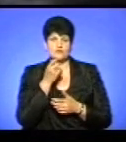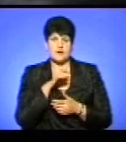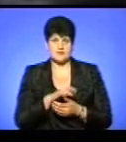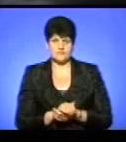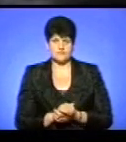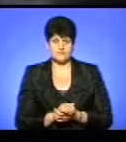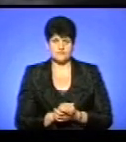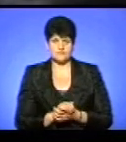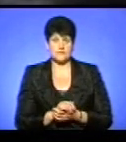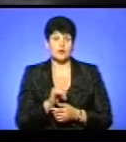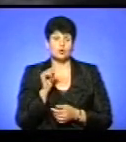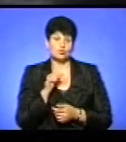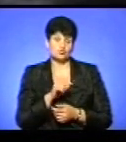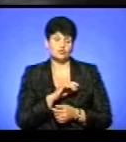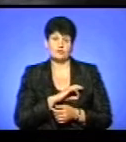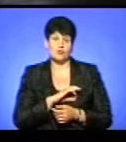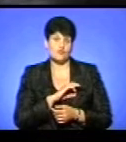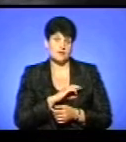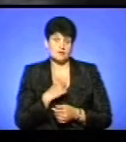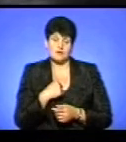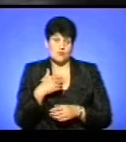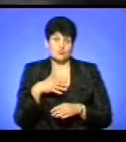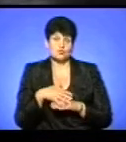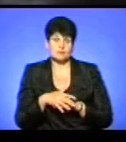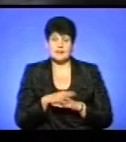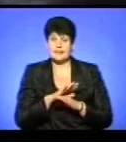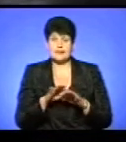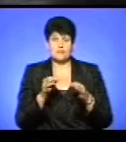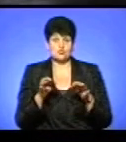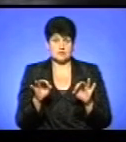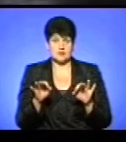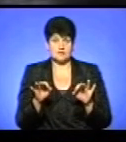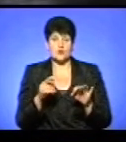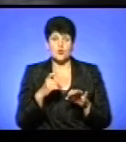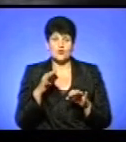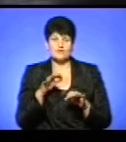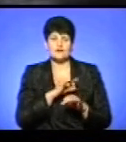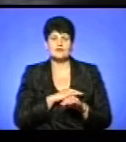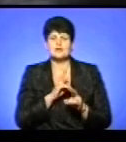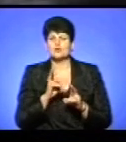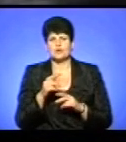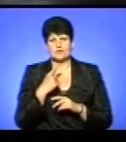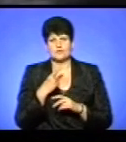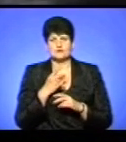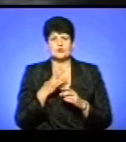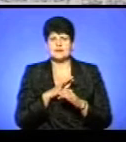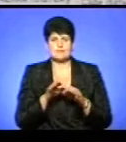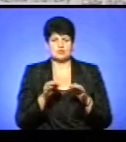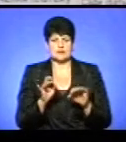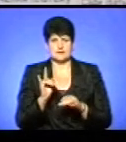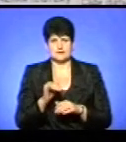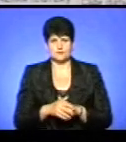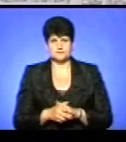Тому вихователь, я так розумію, не пускала. Хоч вихователю ніхто не говорив про те, щоб не пускати дитину.